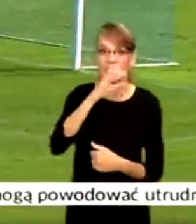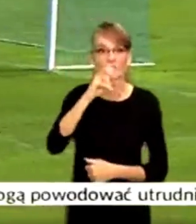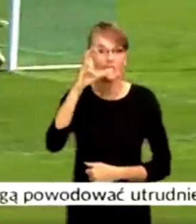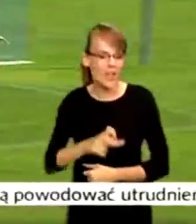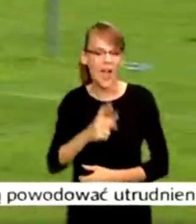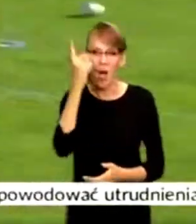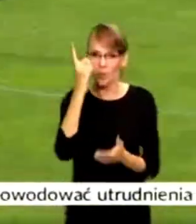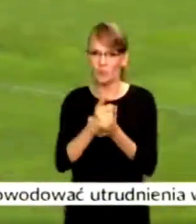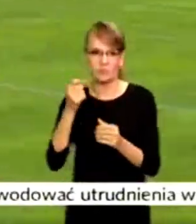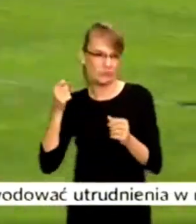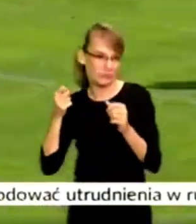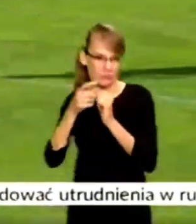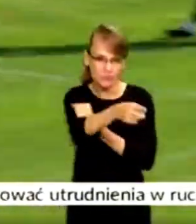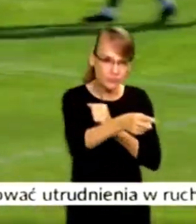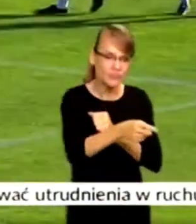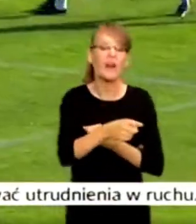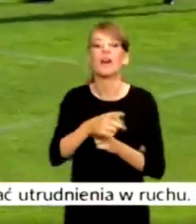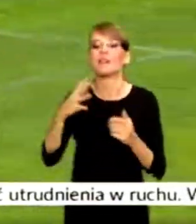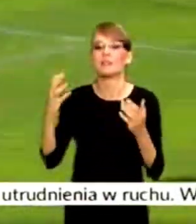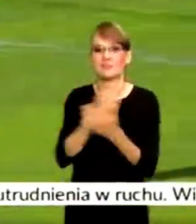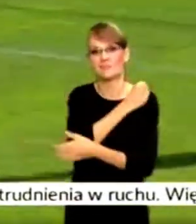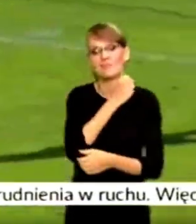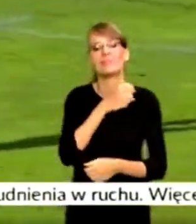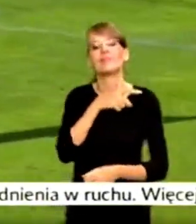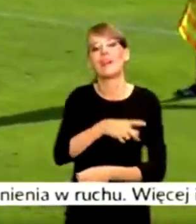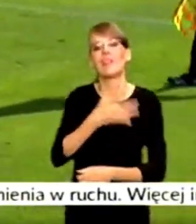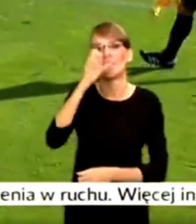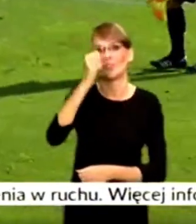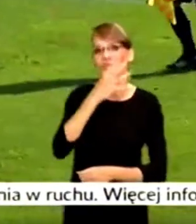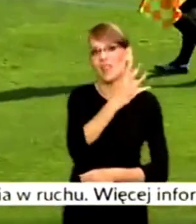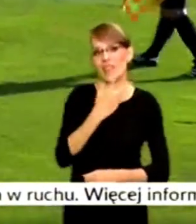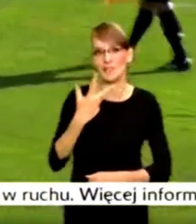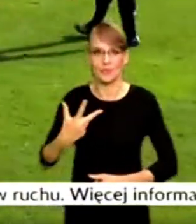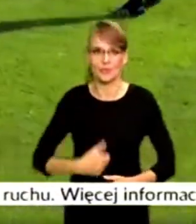nie pomylił i zapewnił nowodworzanom wygraną 4-3.